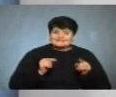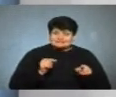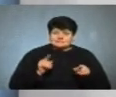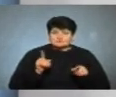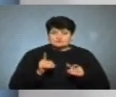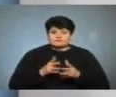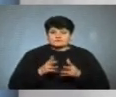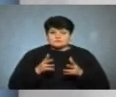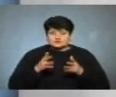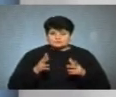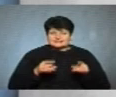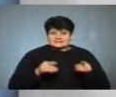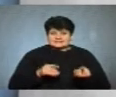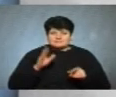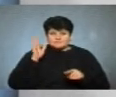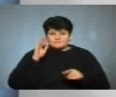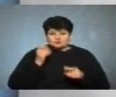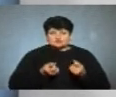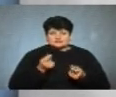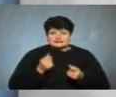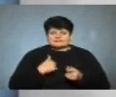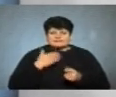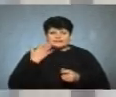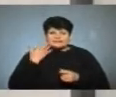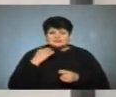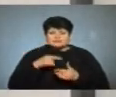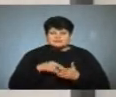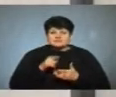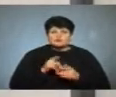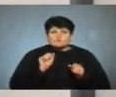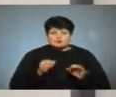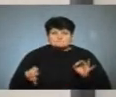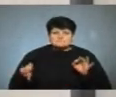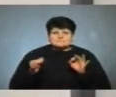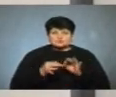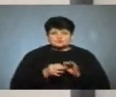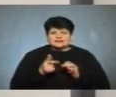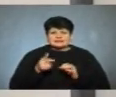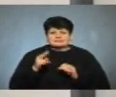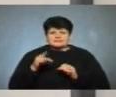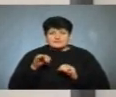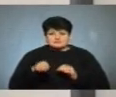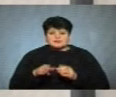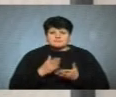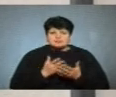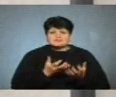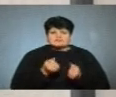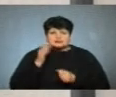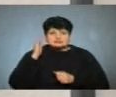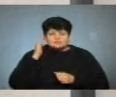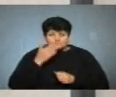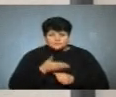переважній більшості, там є вододжерела. Для нас легшим є те, що ми можемо підключитися до гідранту, ми маємо, де брати воду.